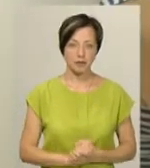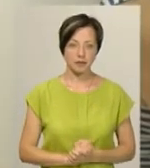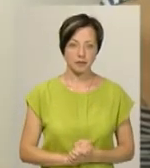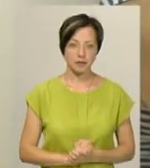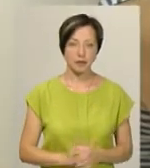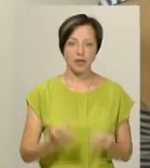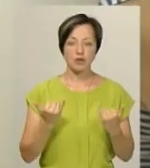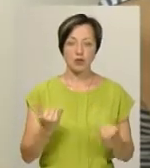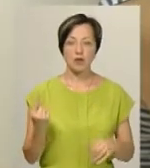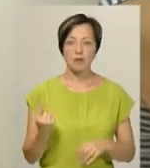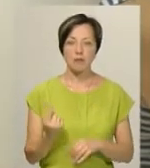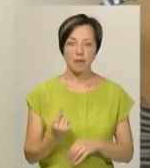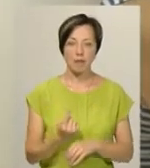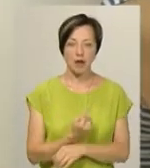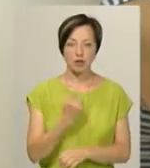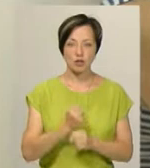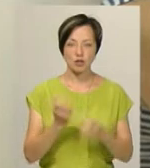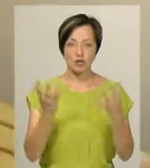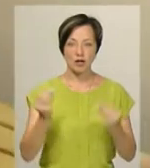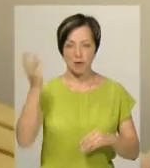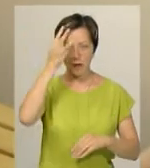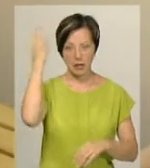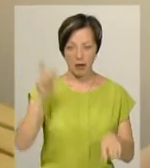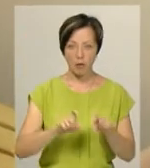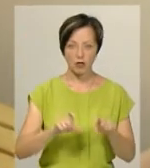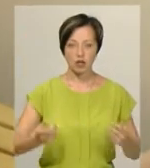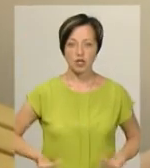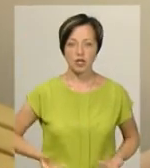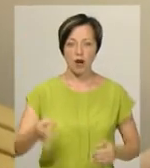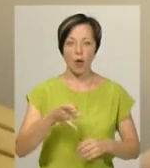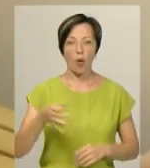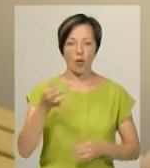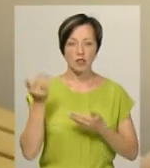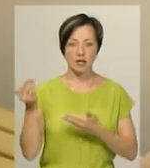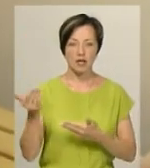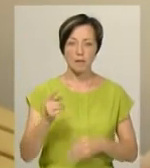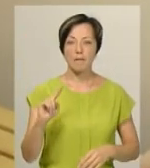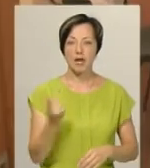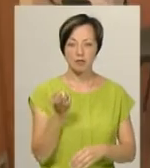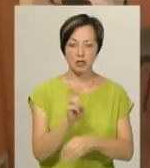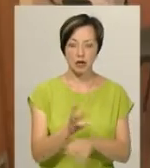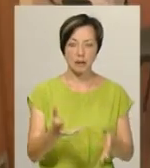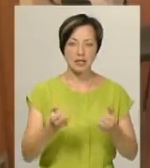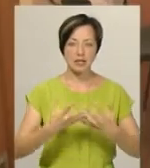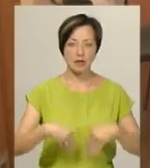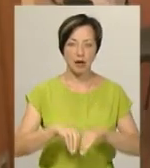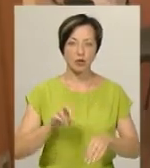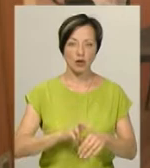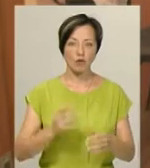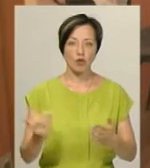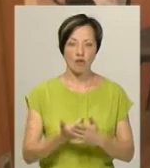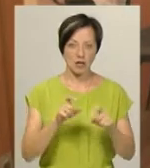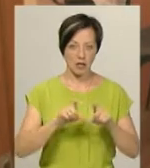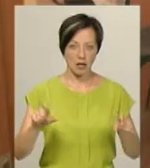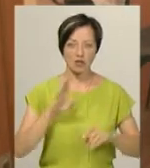Сьогодні перший повний робочий день в новій хмельницькій амбулаторії. Жителька мікрорайону Озерна Галина вперше прийшла на прийом до сімейного лікаря в новий